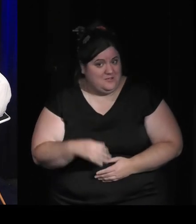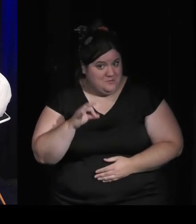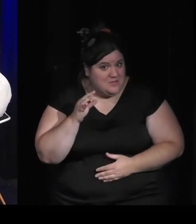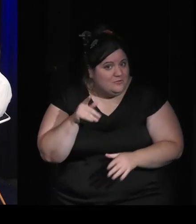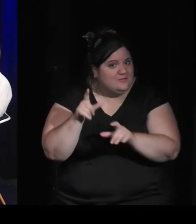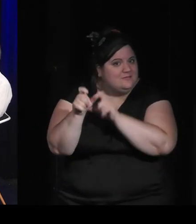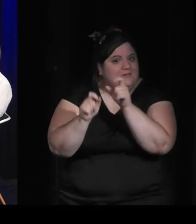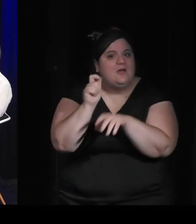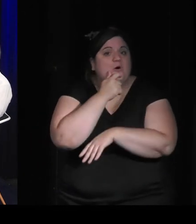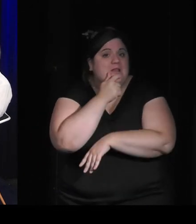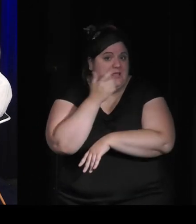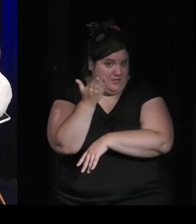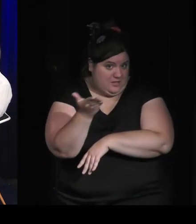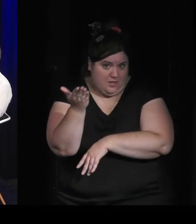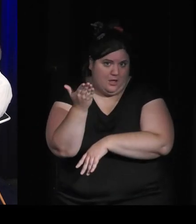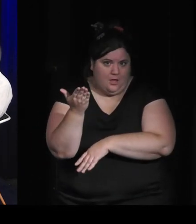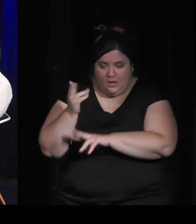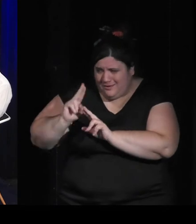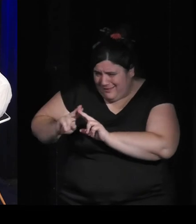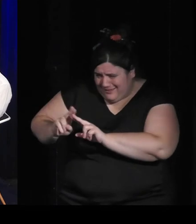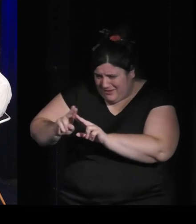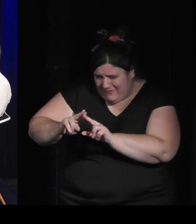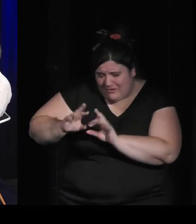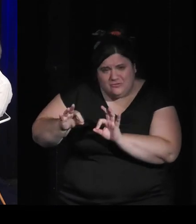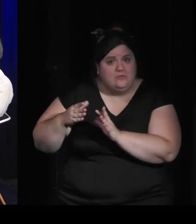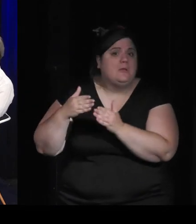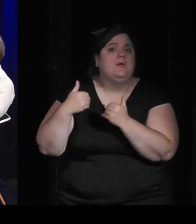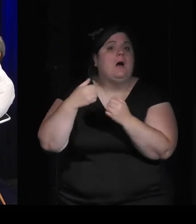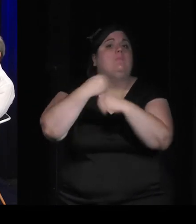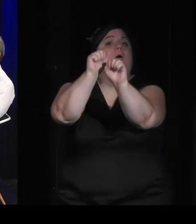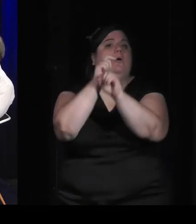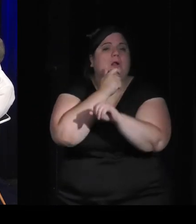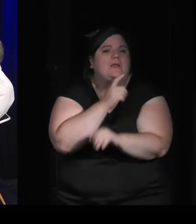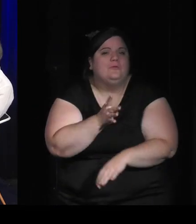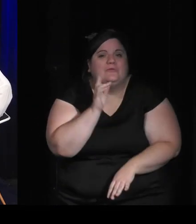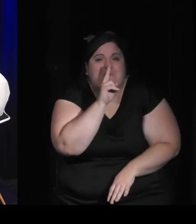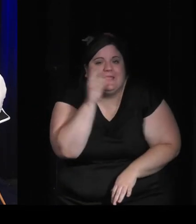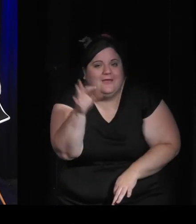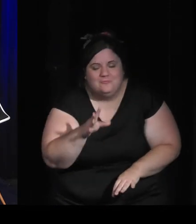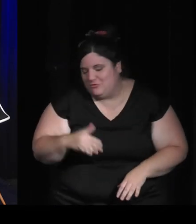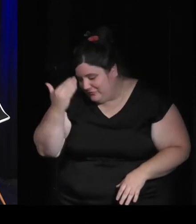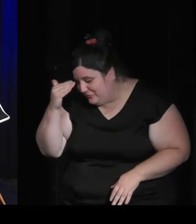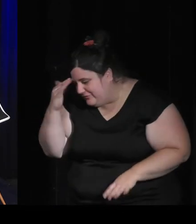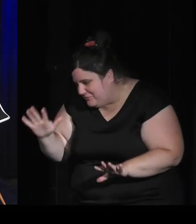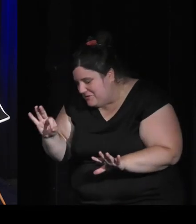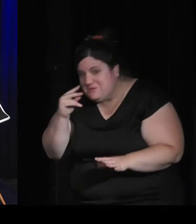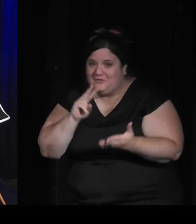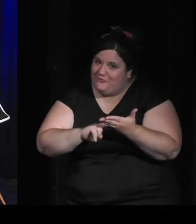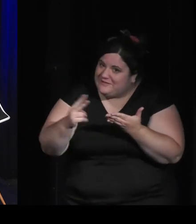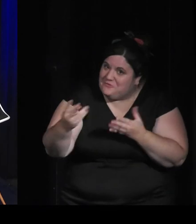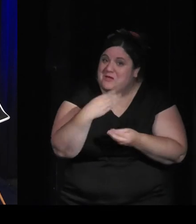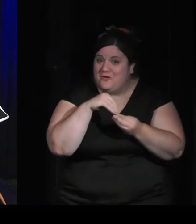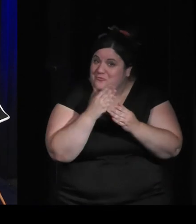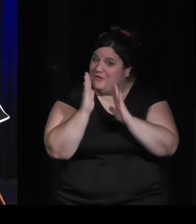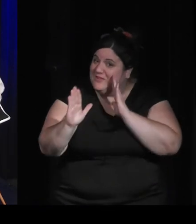malgré tout ils ont rénové sacrément bien la Dordogne c'est une blague c'est bien j'essaie bien j'aime beaucoup les anglais c'est traduit c'est sur Facebook